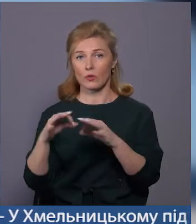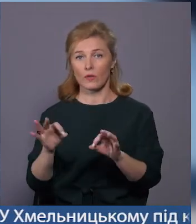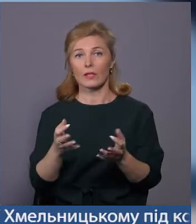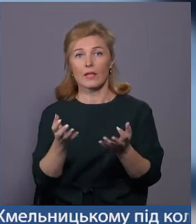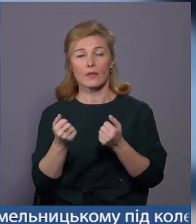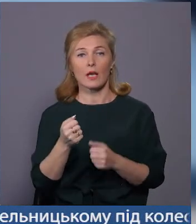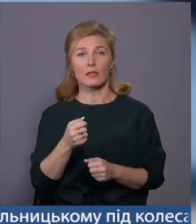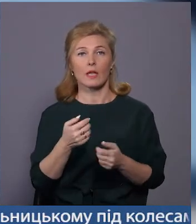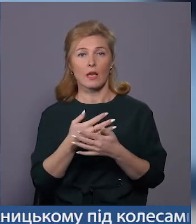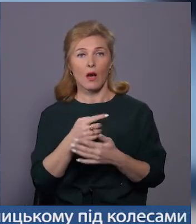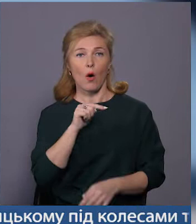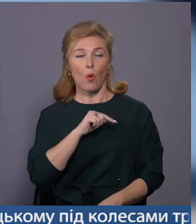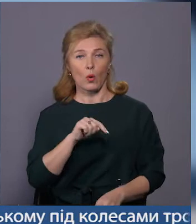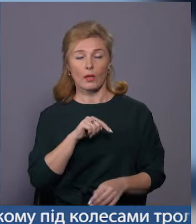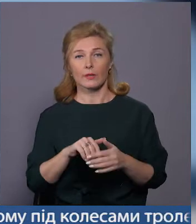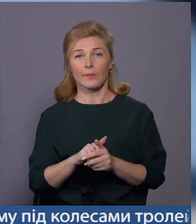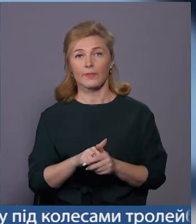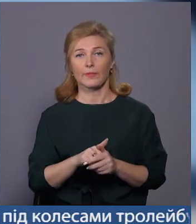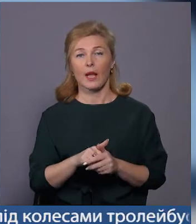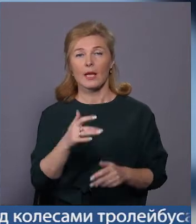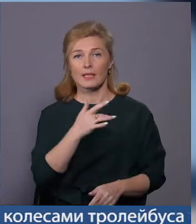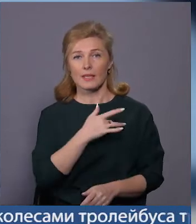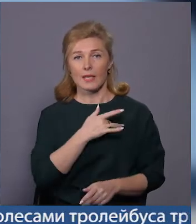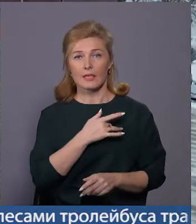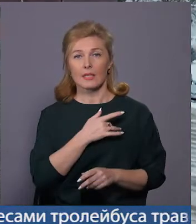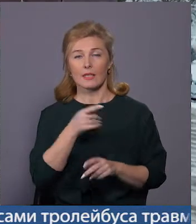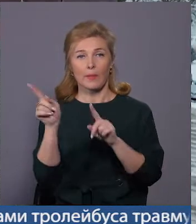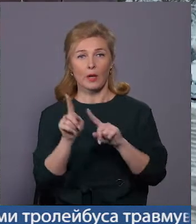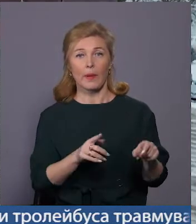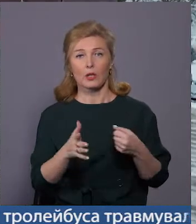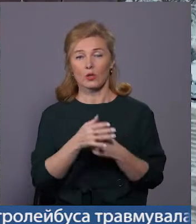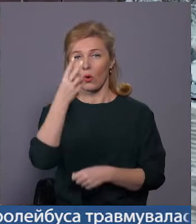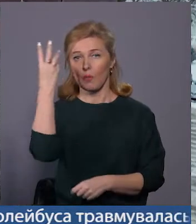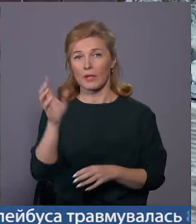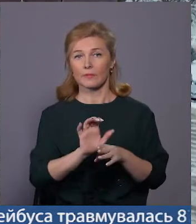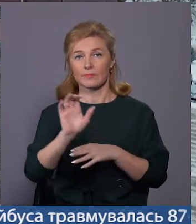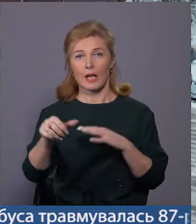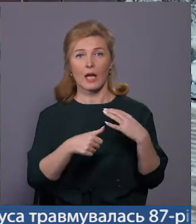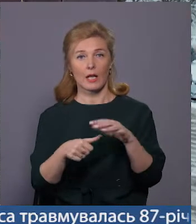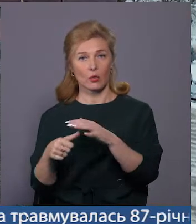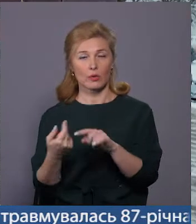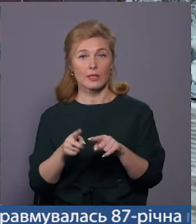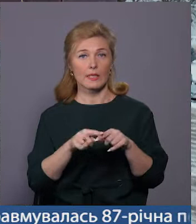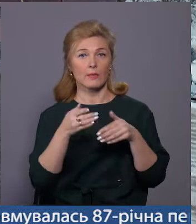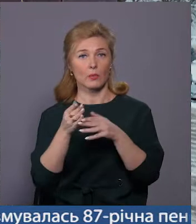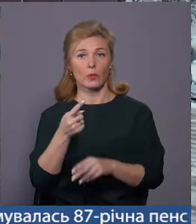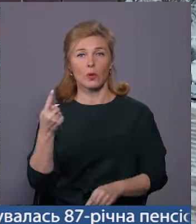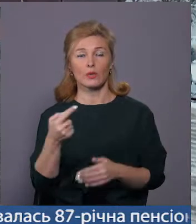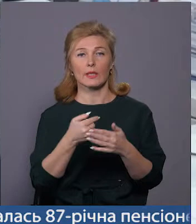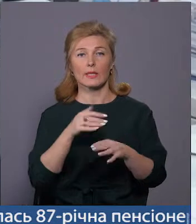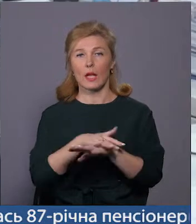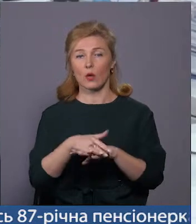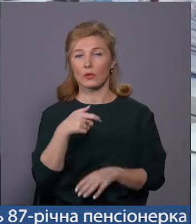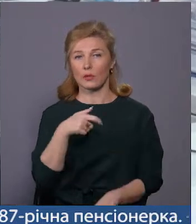органів. Далі був екстрений збір бригади «Серце з Прикарпаття до Хмельницького». Доправили гелікоптером. З цим допоміг один із народних